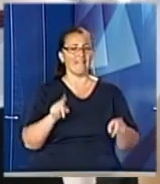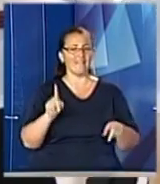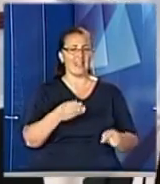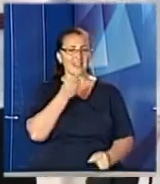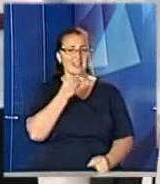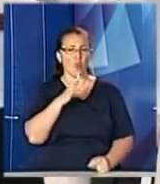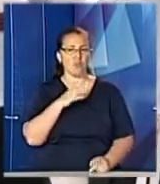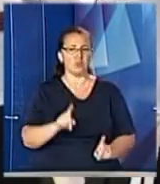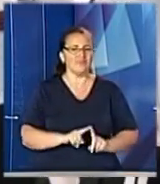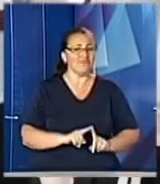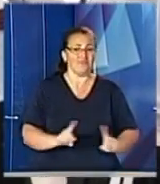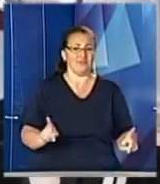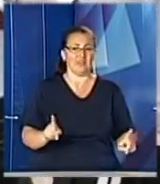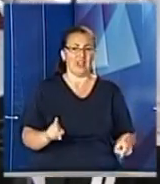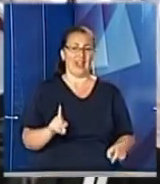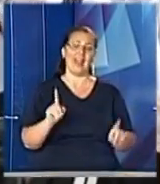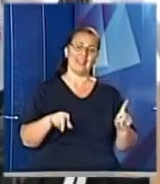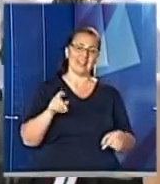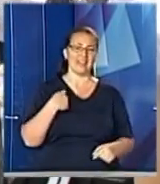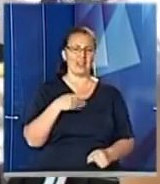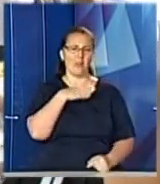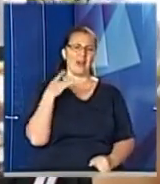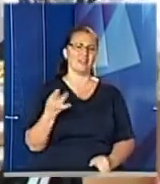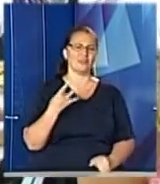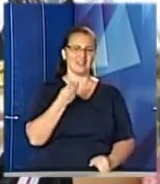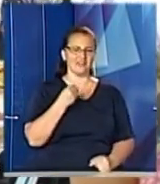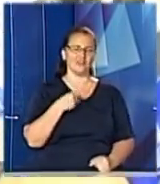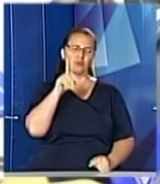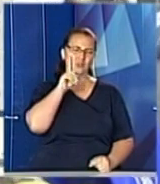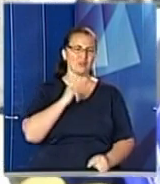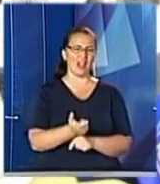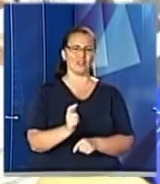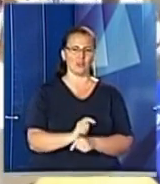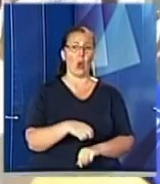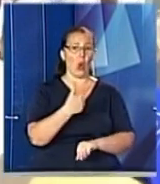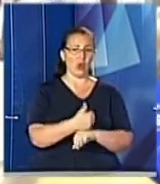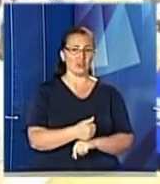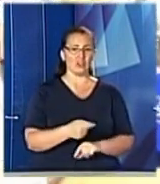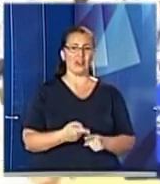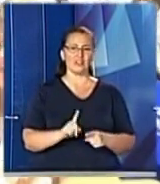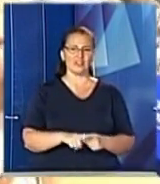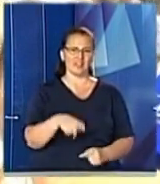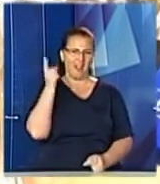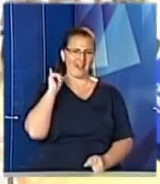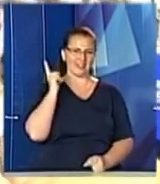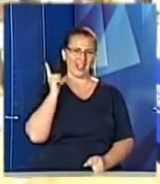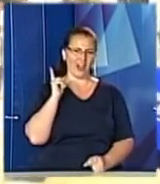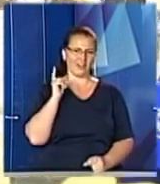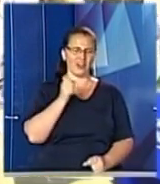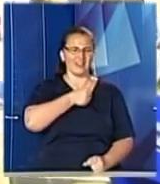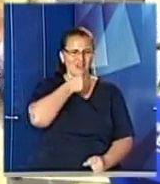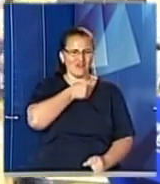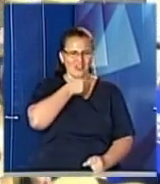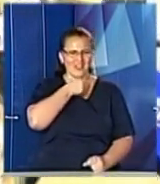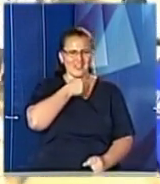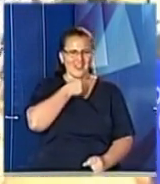деякі я вже багато разів їла, але так смачно дуже». «Основне, що ті старовинні наші, будемо сказати, дідівські